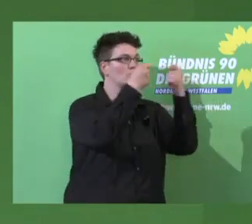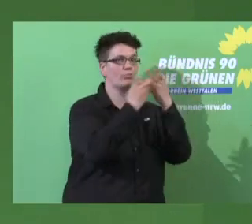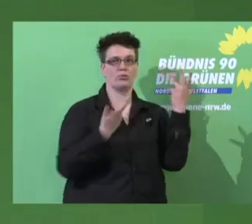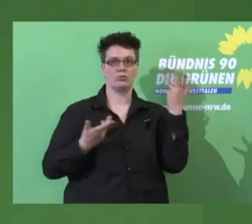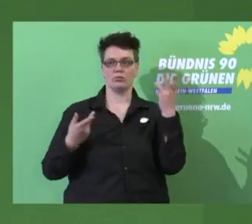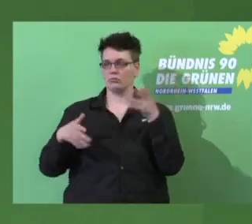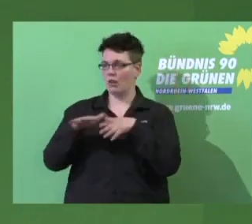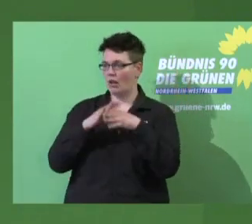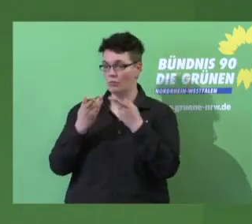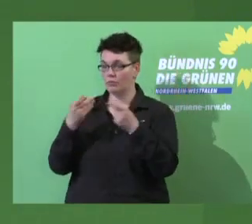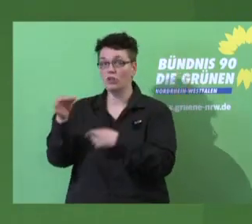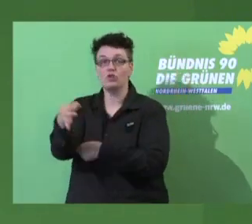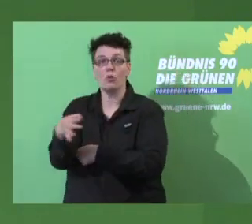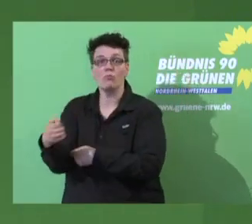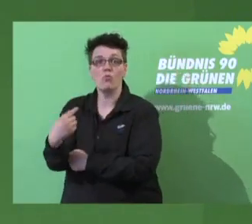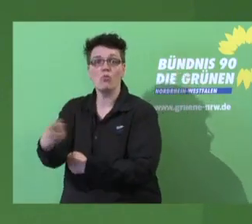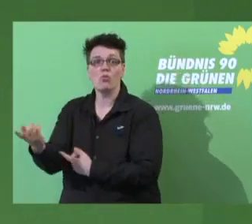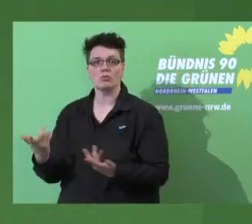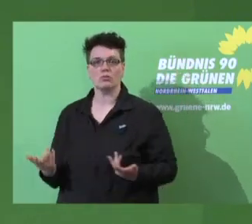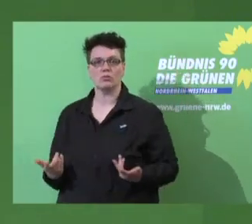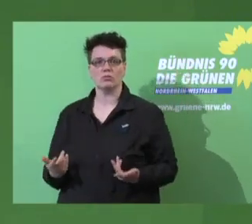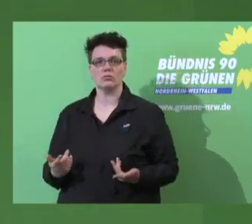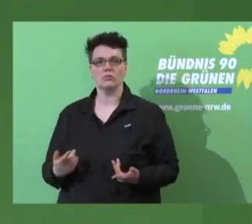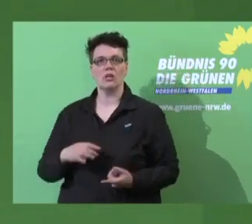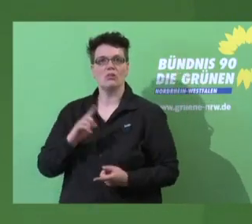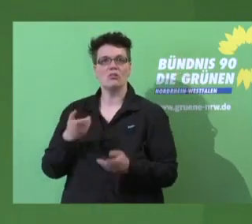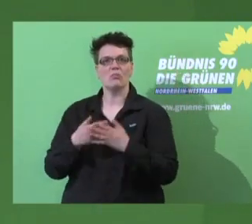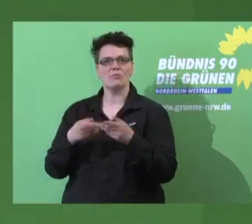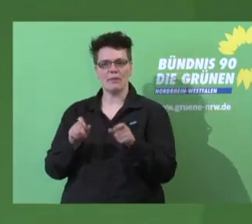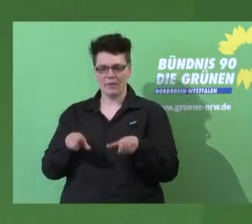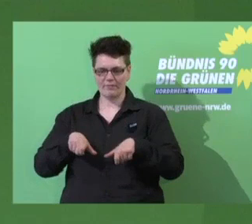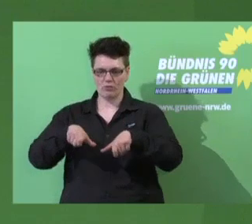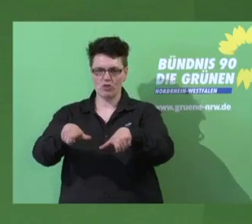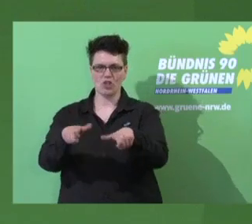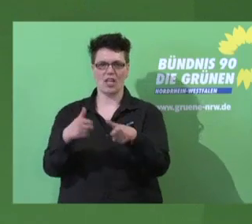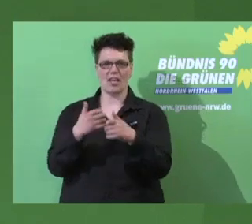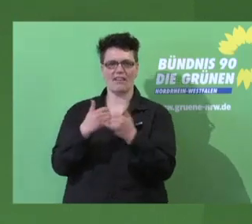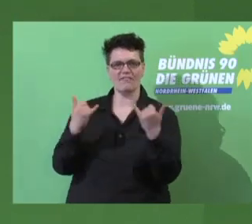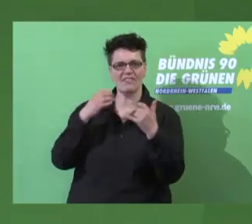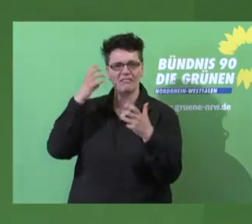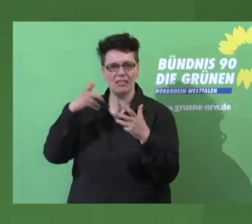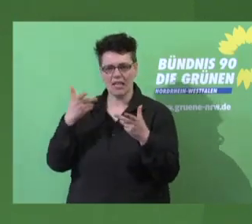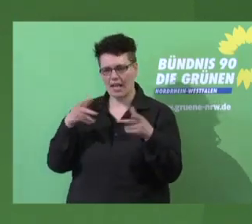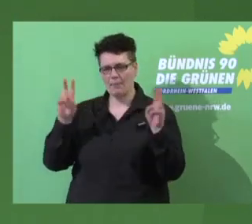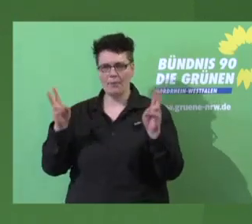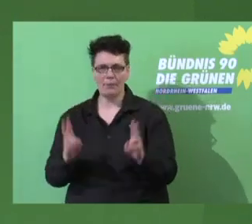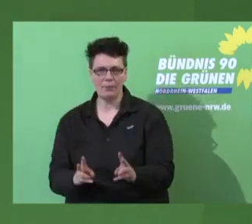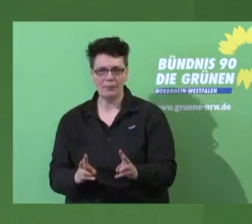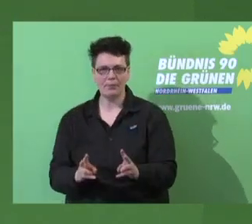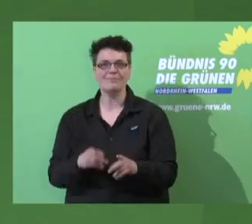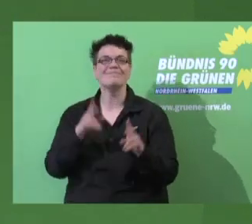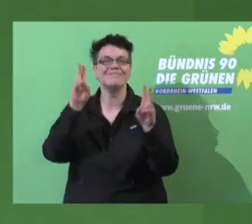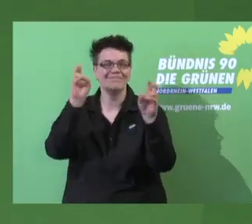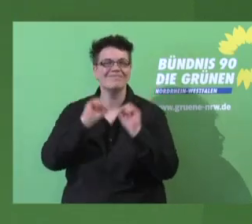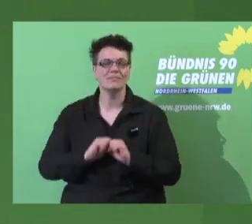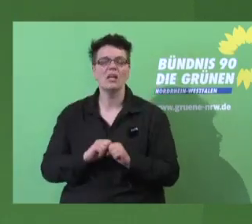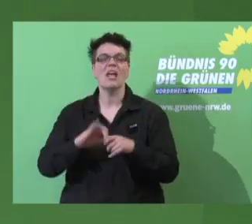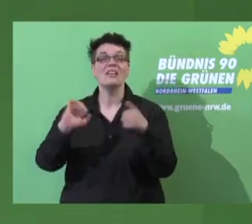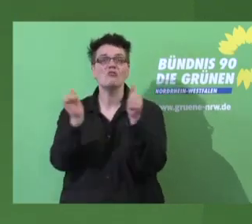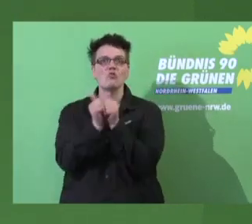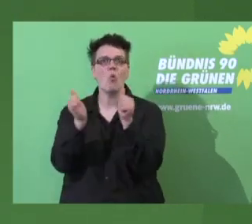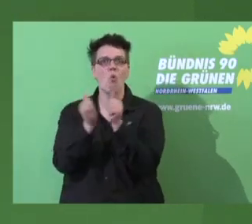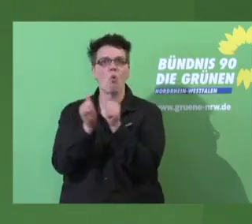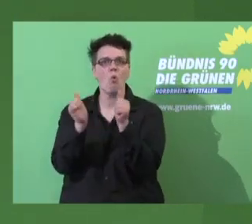Lärm in den Kommunen auch tatsächlich zu reduzieren? zwar nicht nur den Schienenlärm, auch den Straßenlärm. Stichwort Komodalität, Verlagerung, Vermeidung.